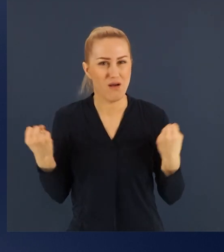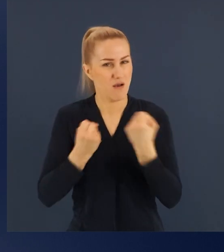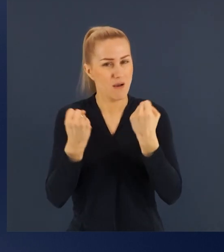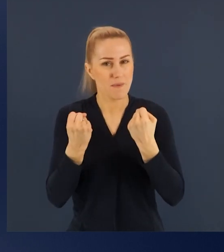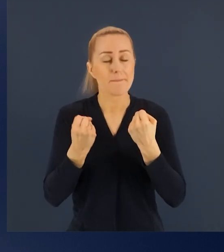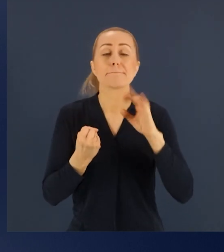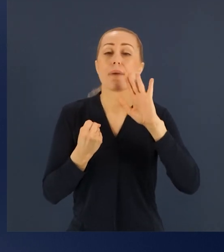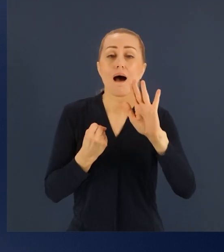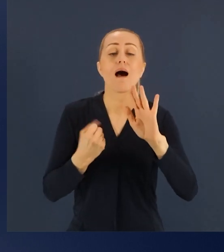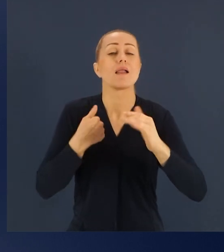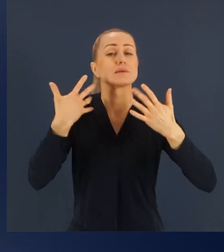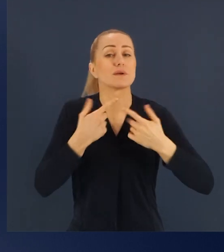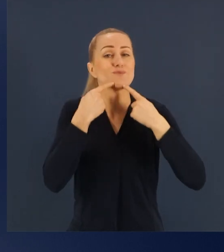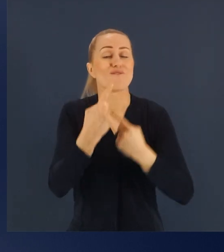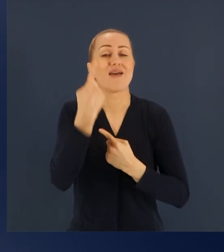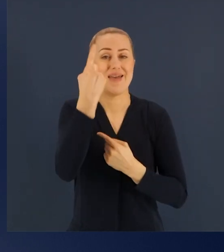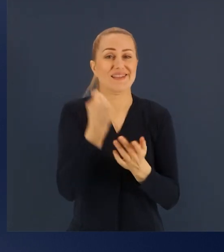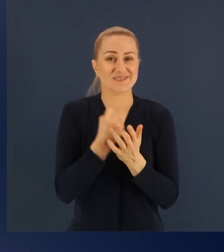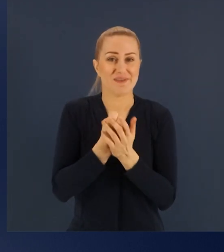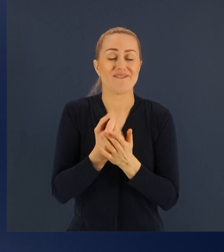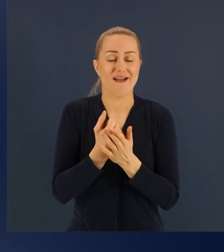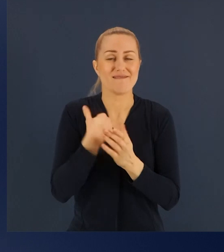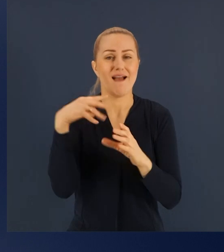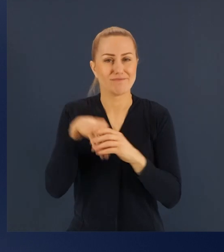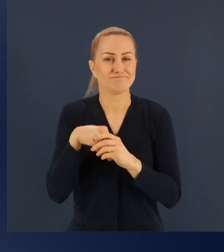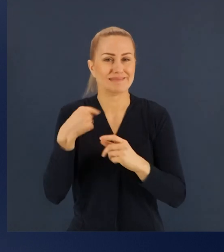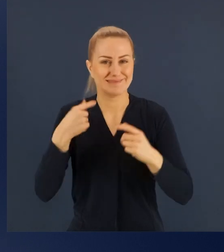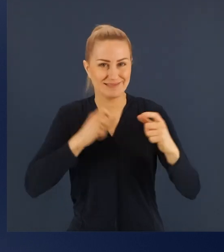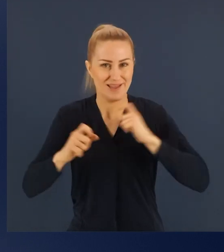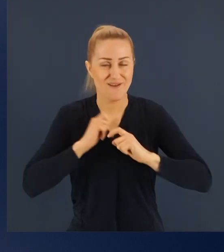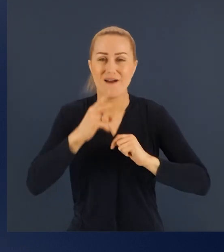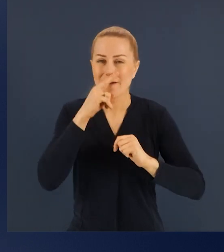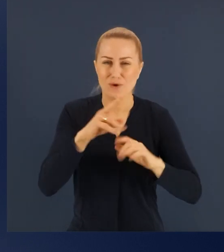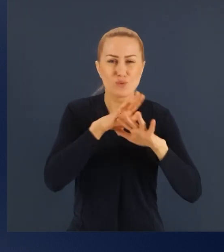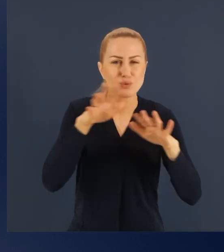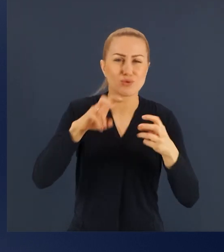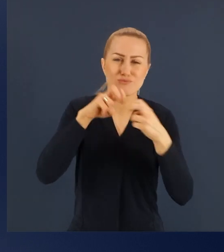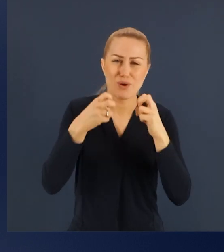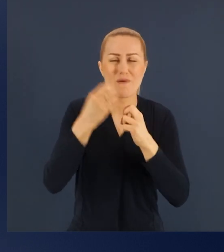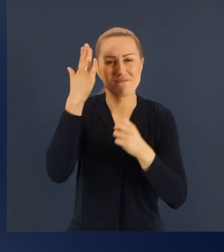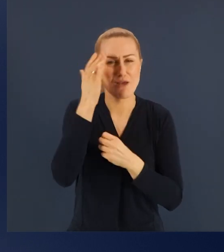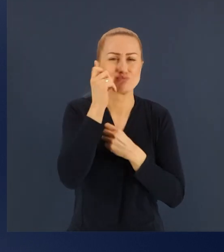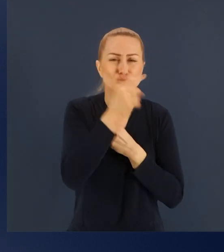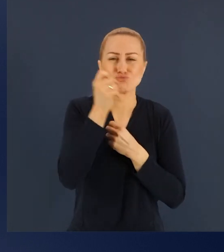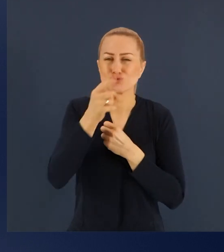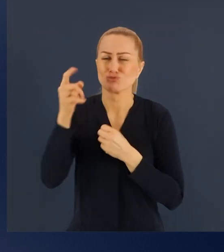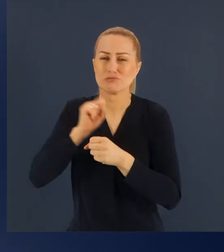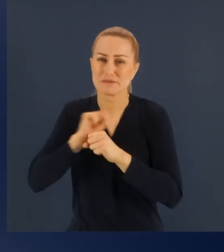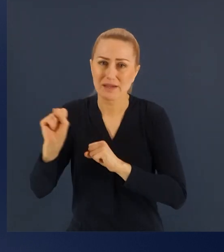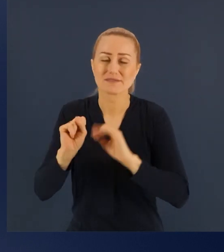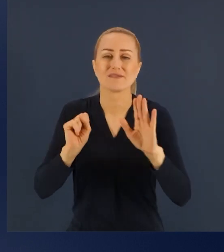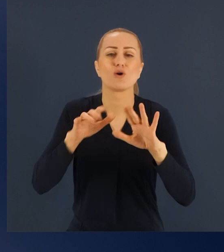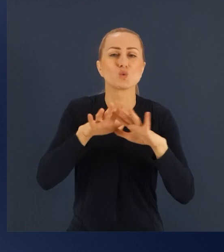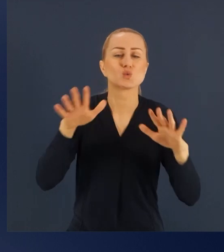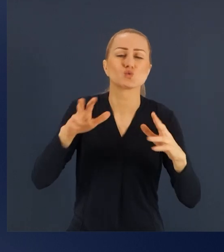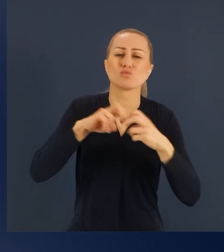które są, mimo różnych także i nawet potknięć, które nieraz występują, bo to jest życie,